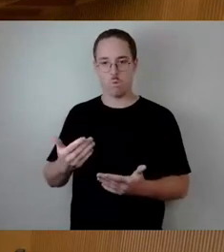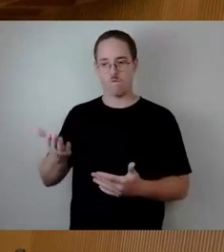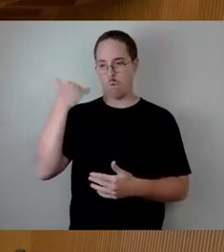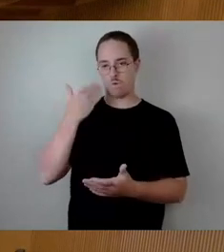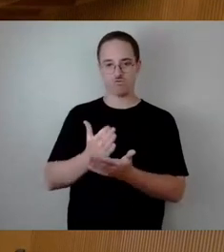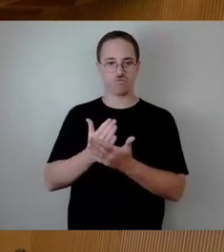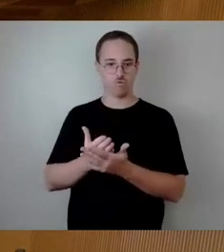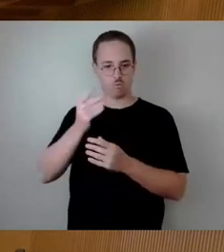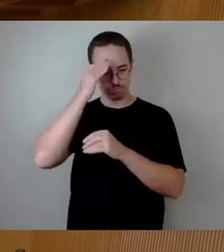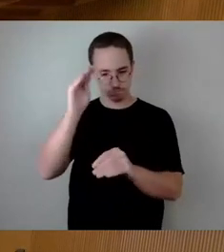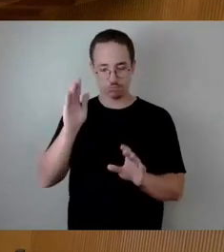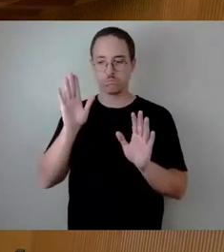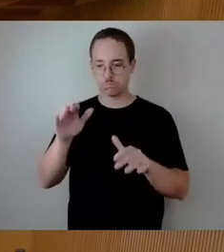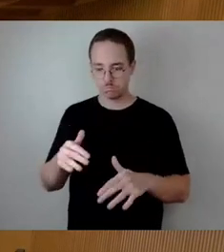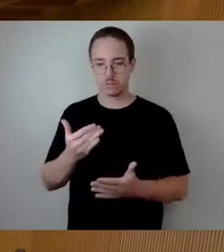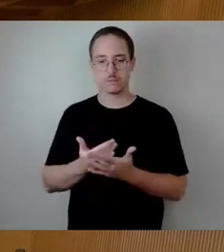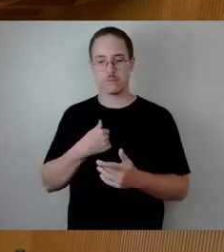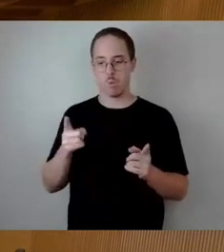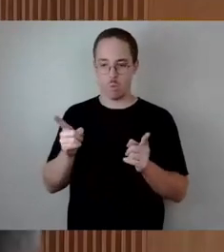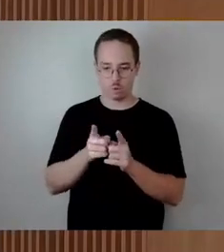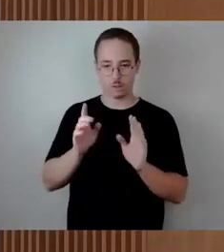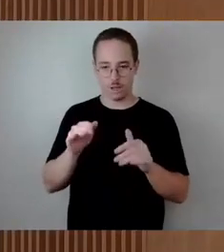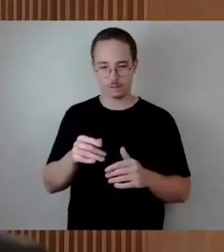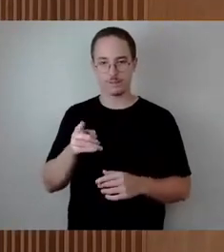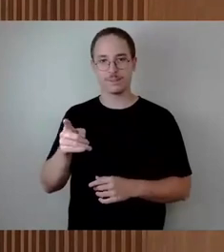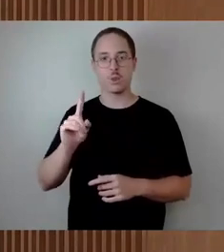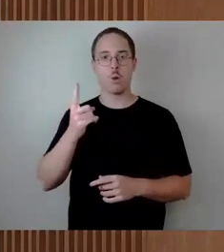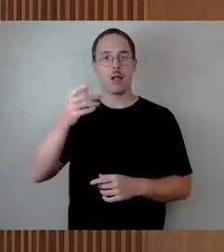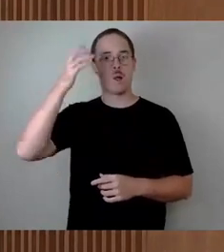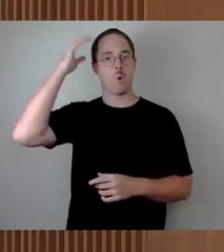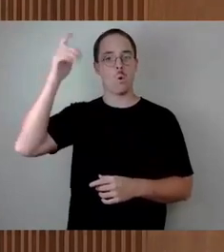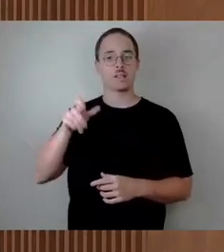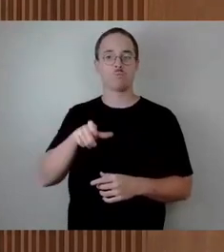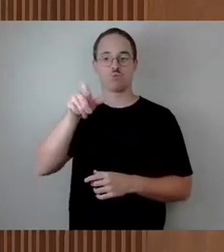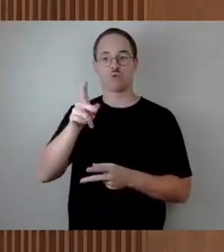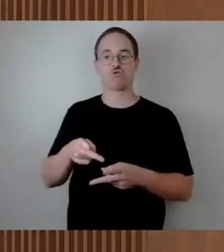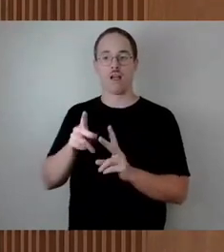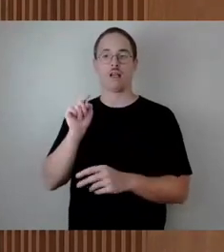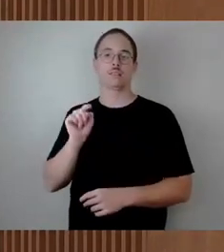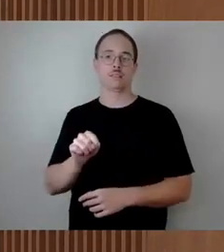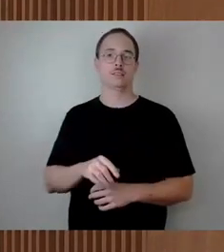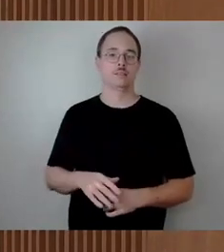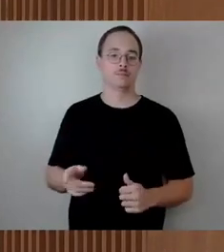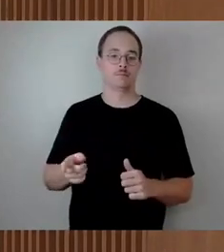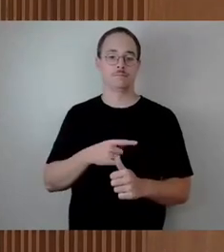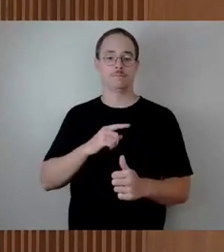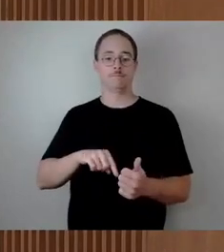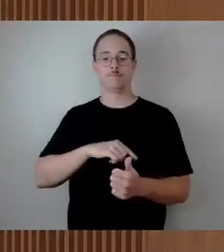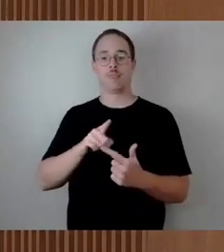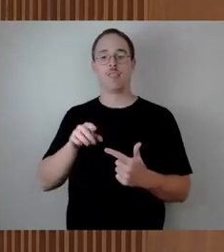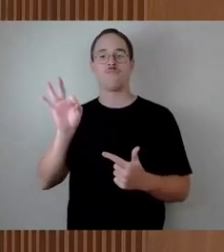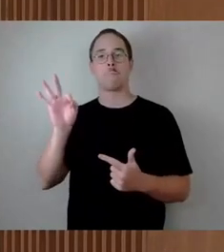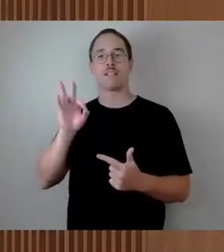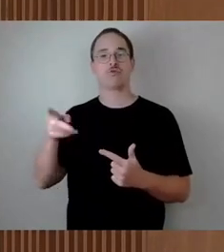um die Brücke über die Gleise in der Königsbrückerstraße, um die Brücke in der Fabrißstraße, in die